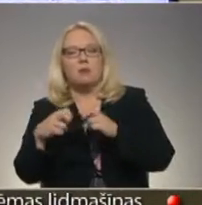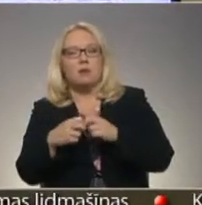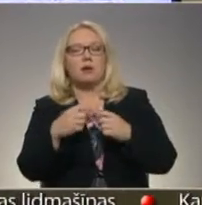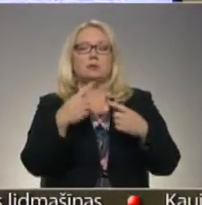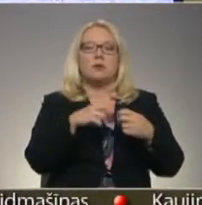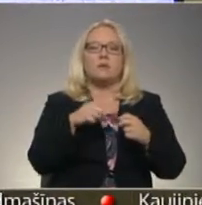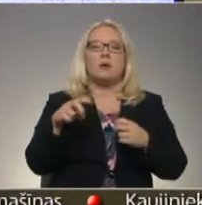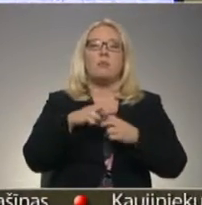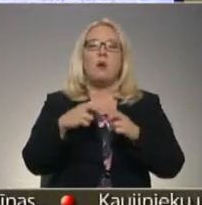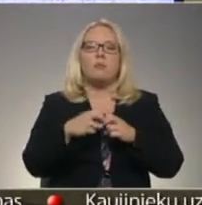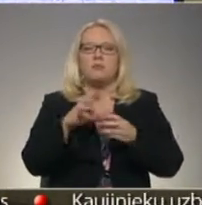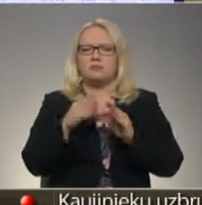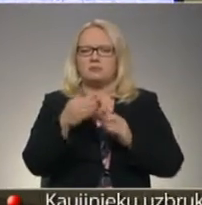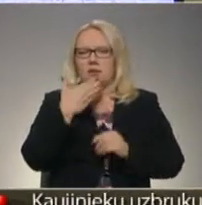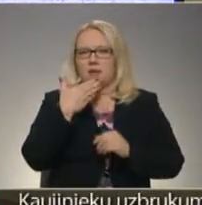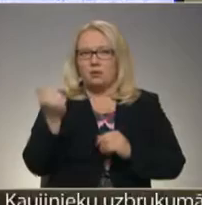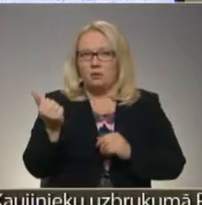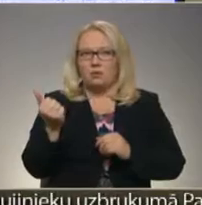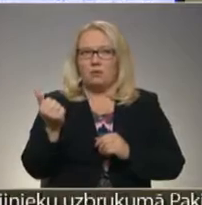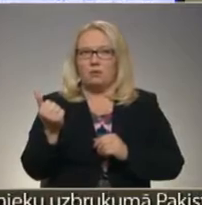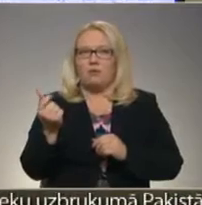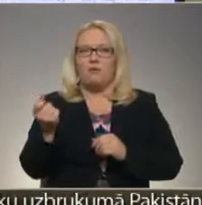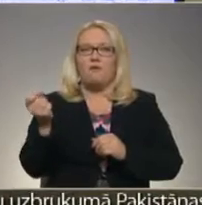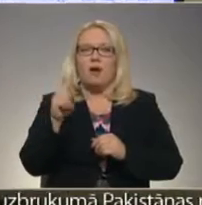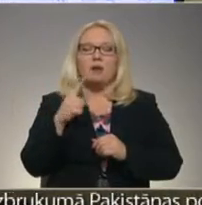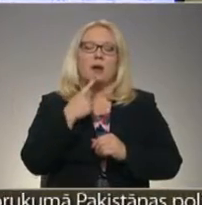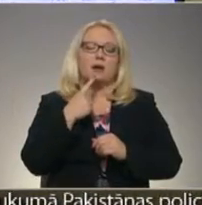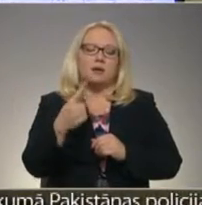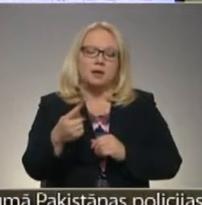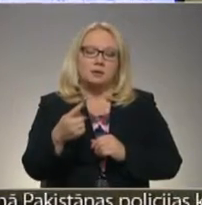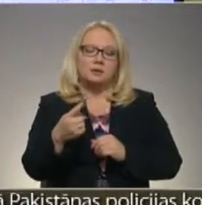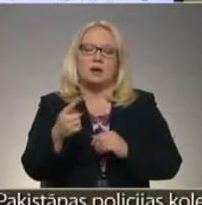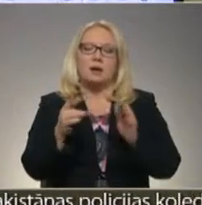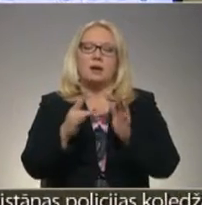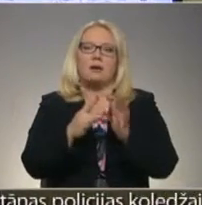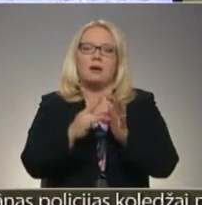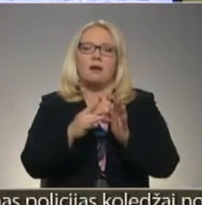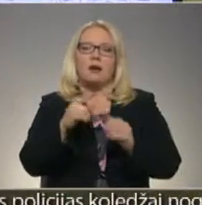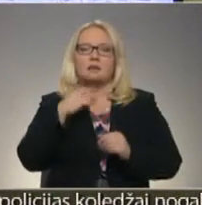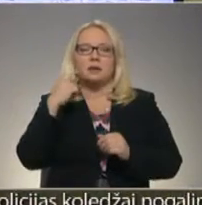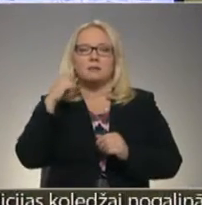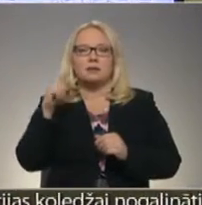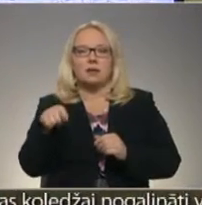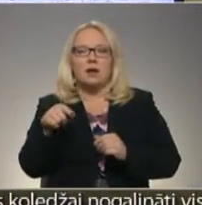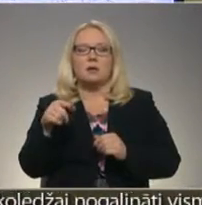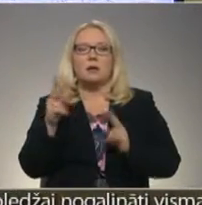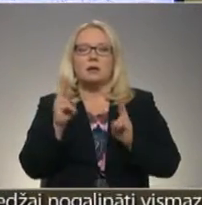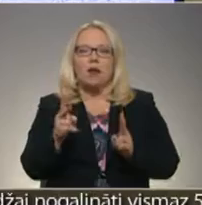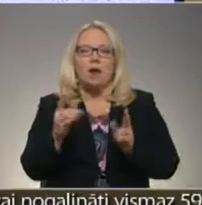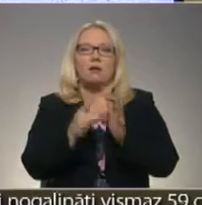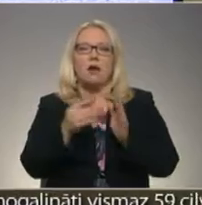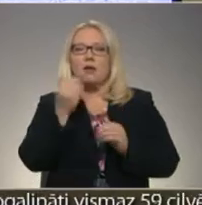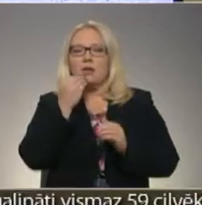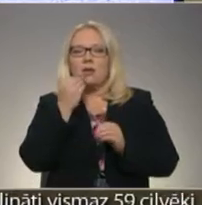problēma nepastāv. Un vairāk ir jāsaka tā, viņš kāds grib zināt, kā uz šeit dienas gatavojums.